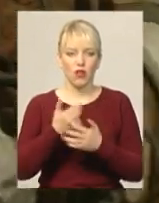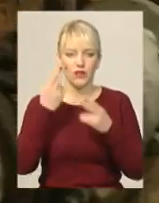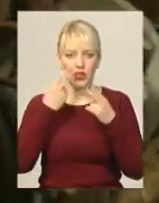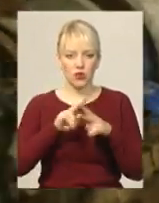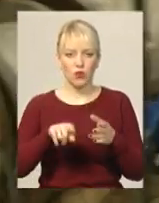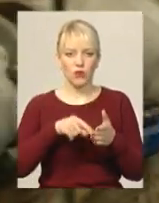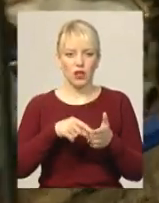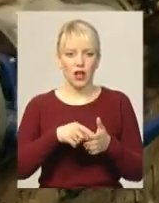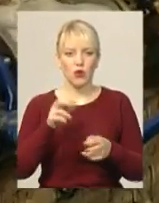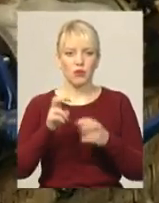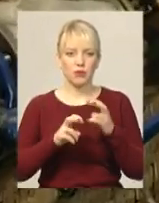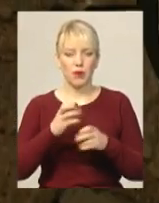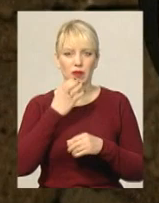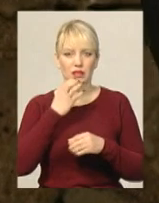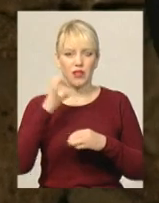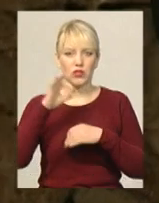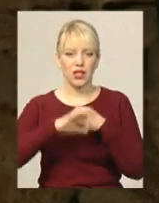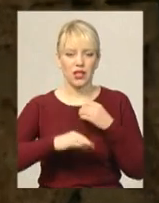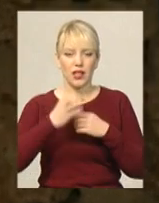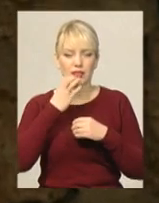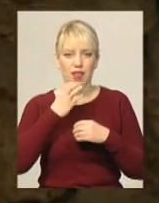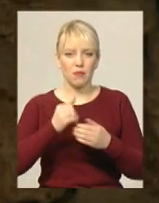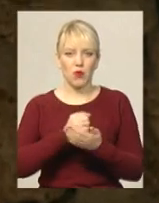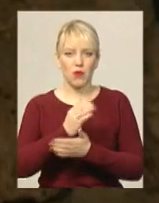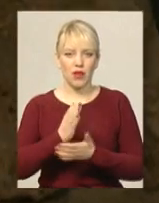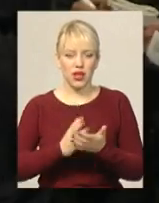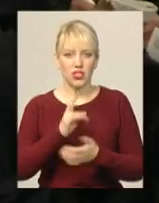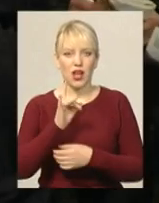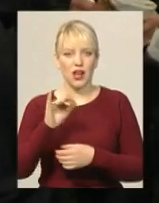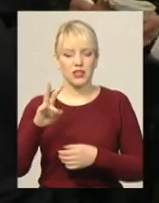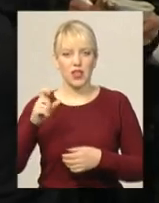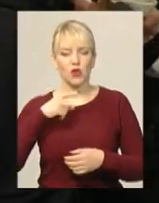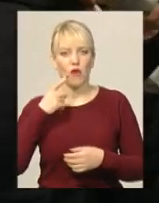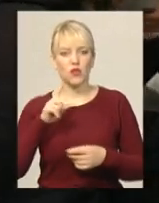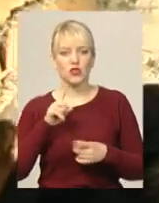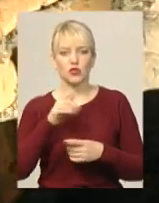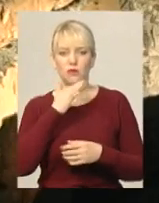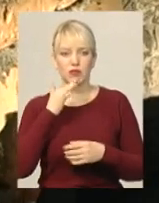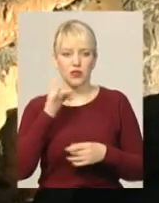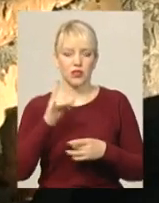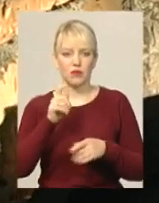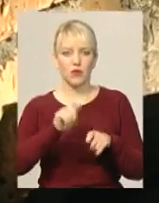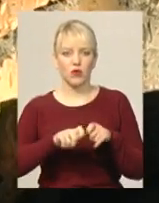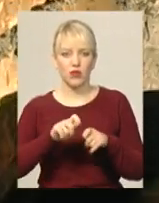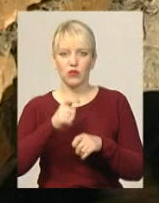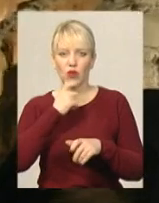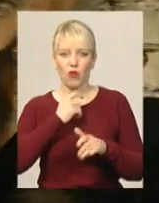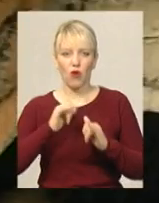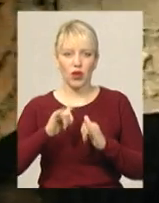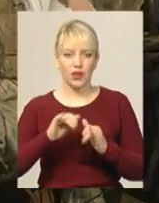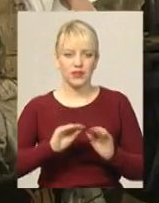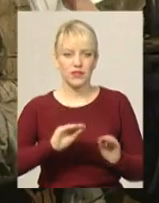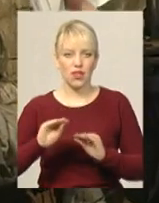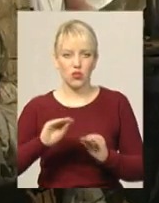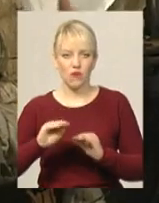комунального підприємства південно-західній тепломережі Кирило Красильников каже, що вони вже не вперше перевіряють коректні встановлення лічильника у цьому